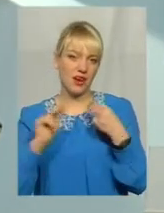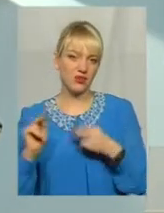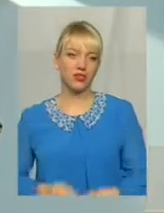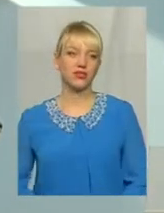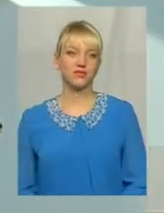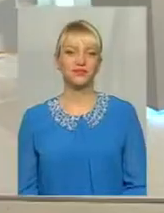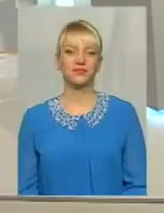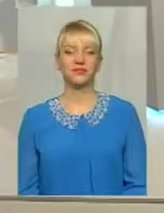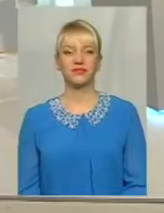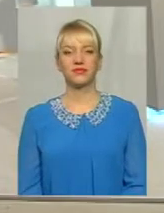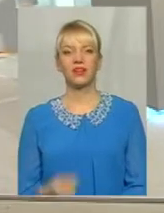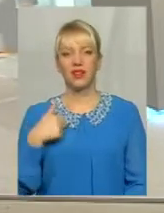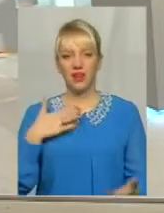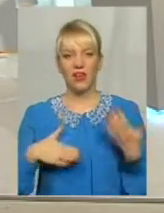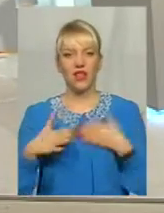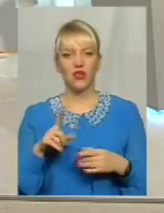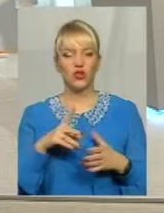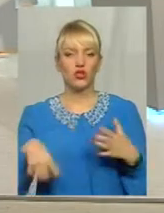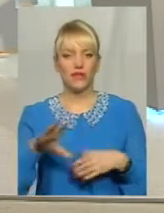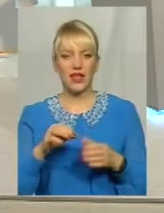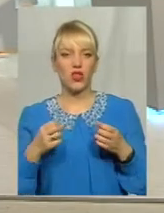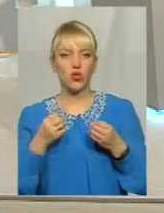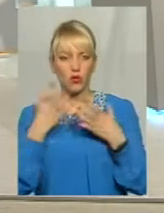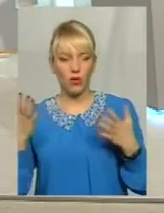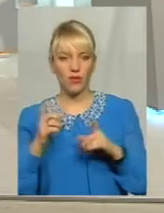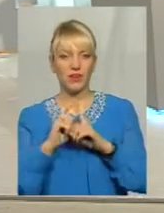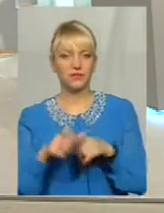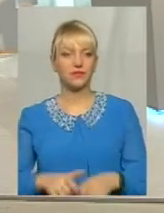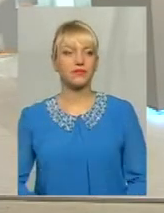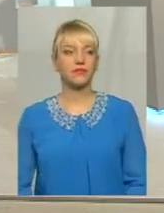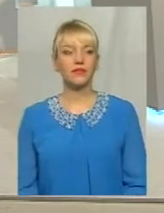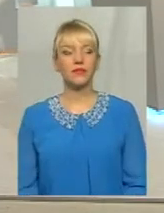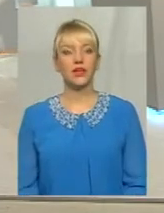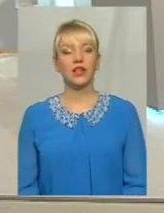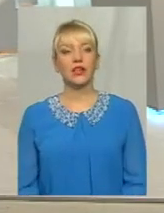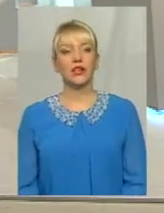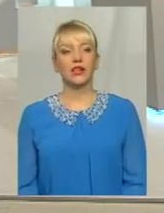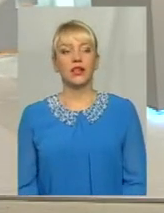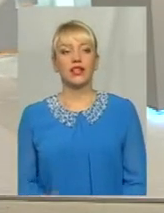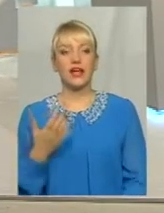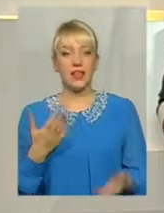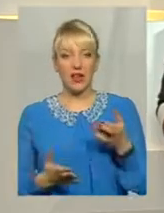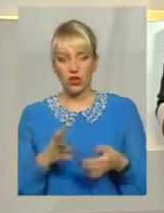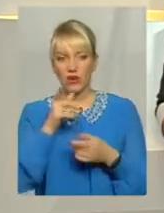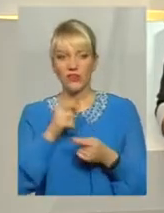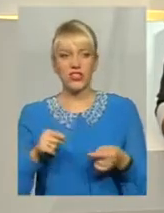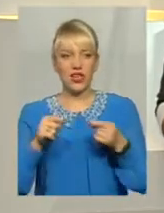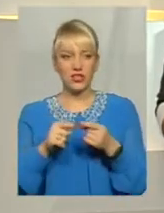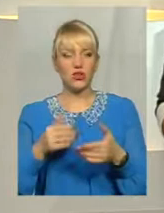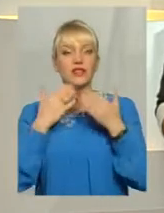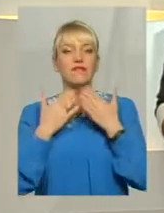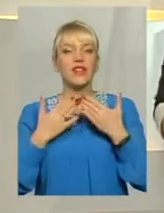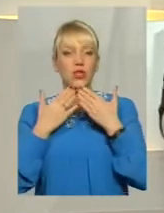Дякую. Я радий, що все добре. Дякую вам за дзвінок. Андрій Іванович, власне, якщо вчасно звернутися,